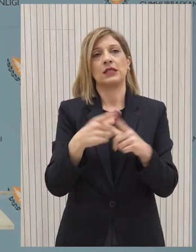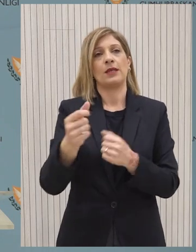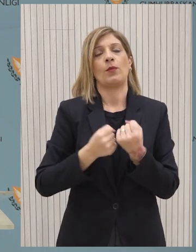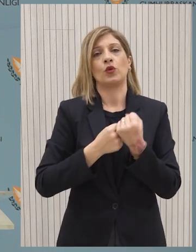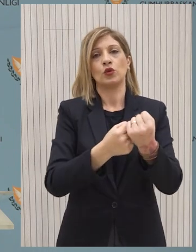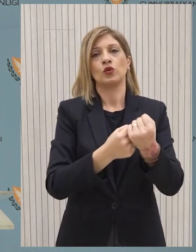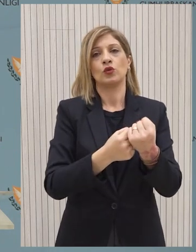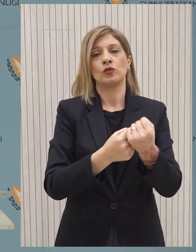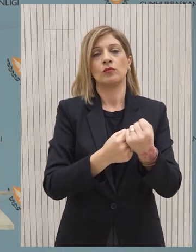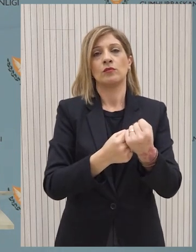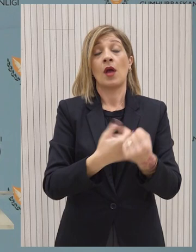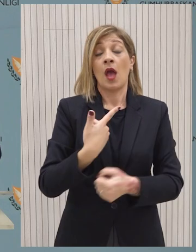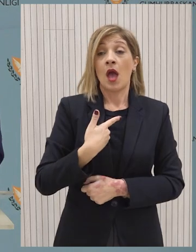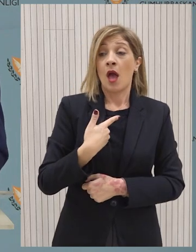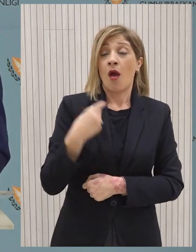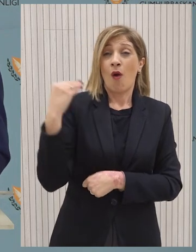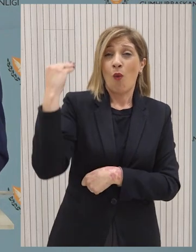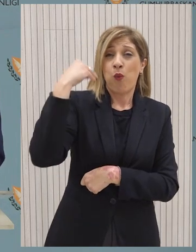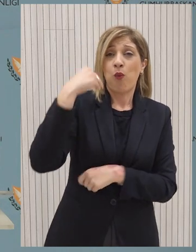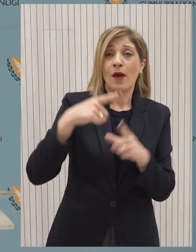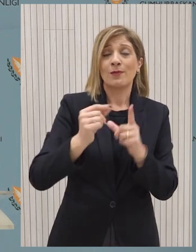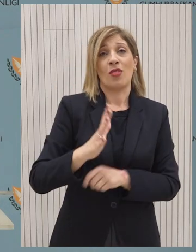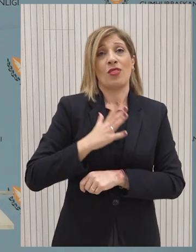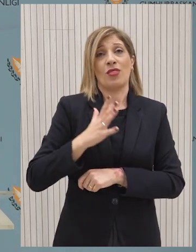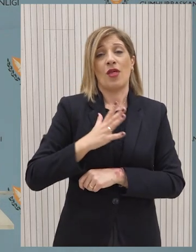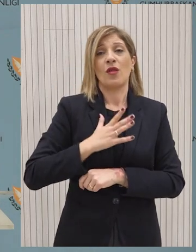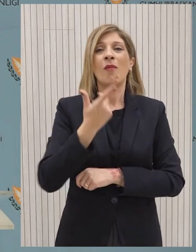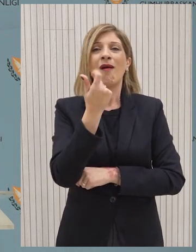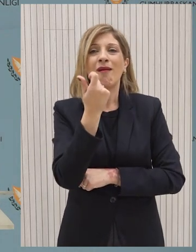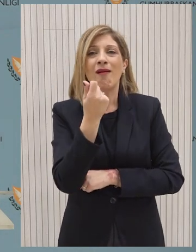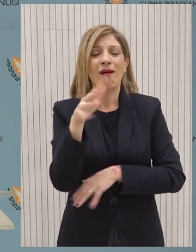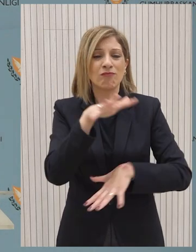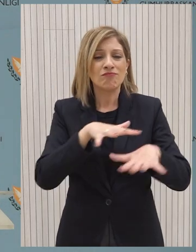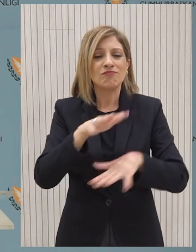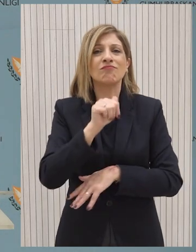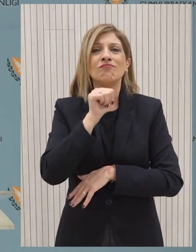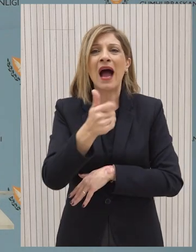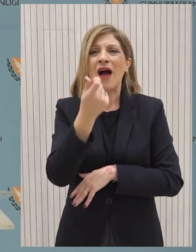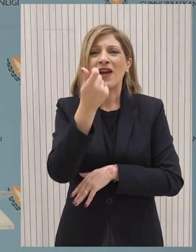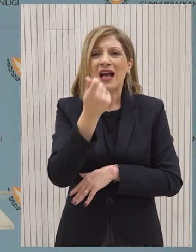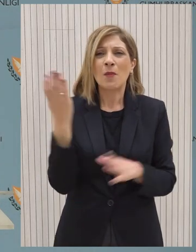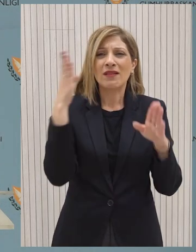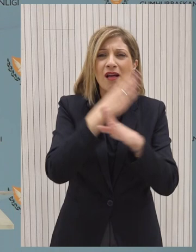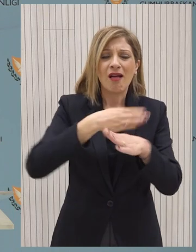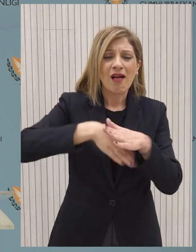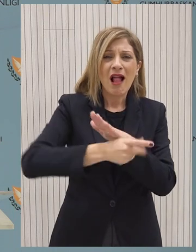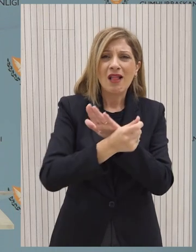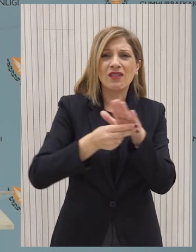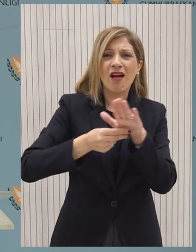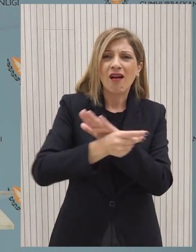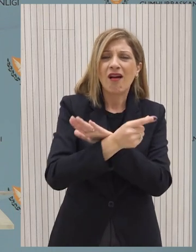διατηρούμε η ανοχή σε ζητήματα καταπολέμησης βρωμικού χρήματος ή σε